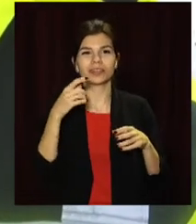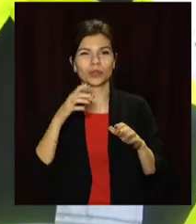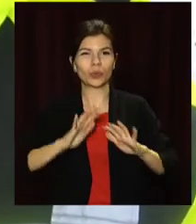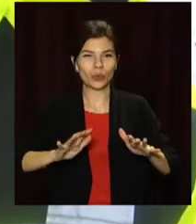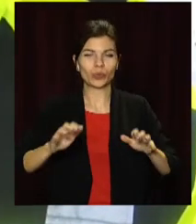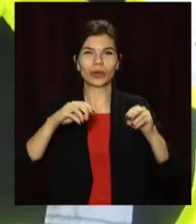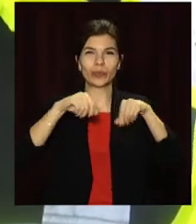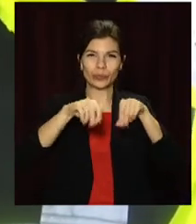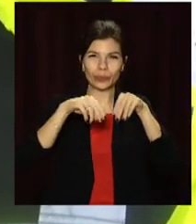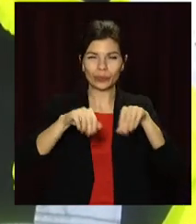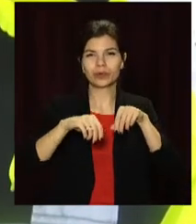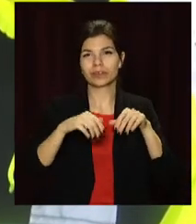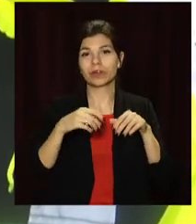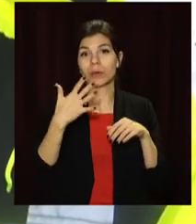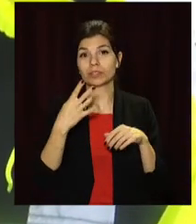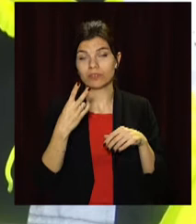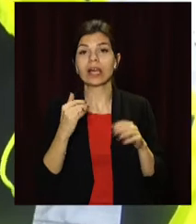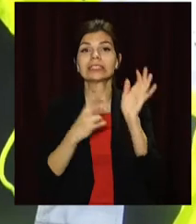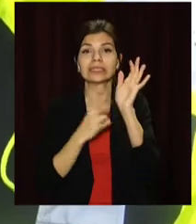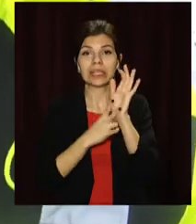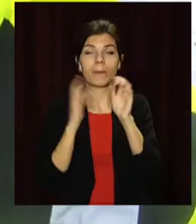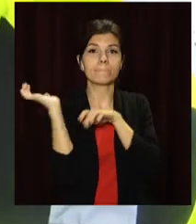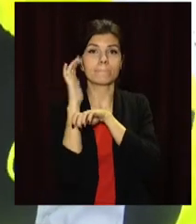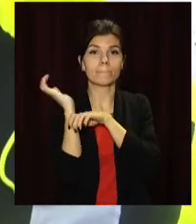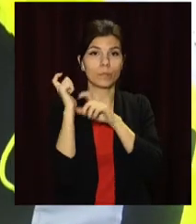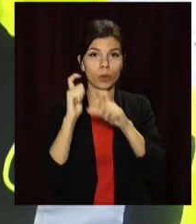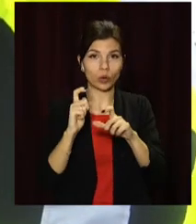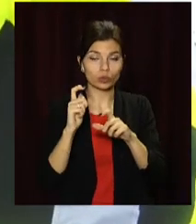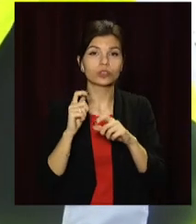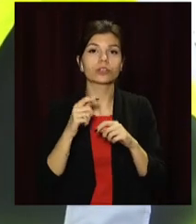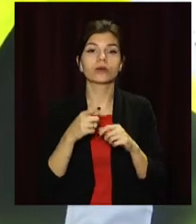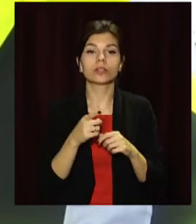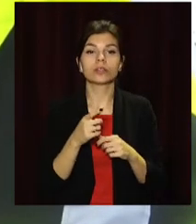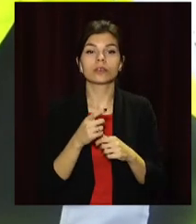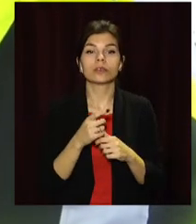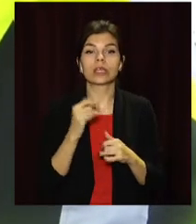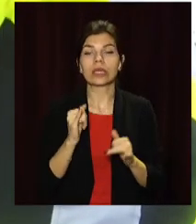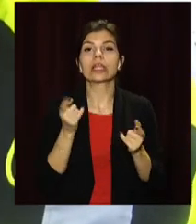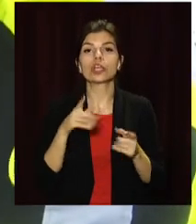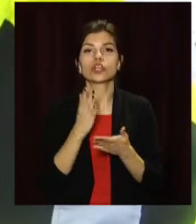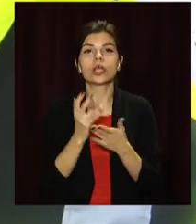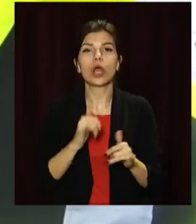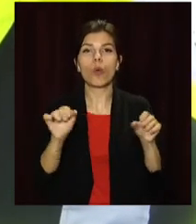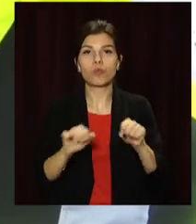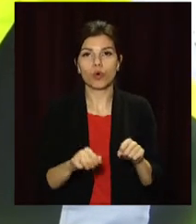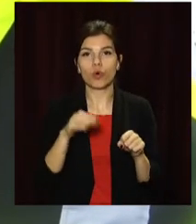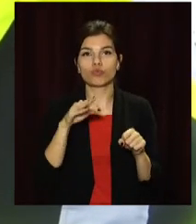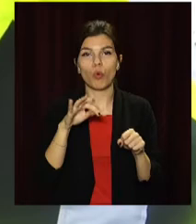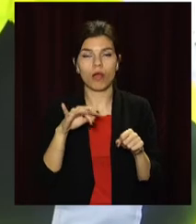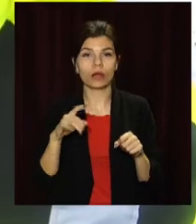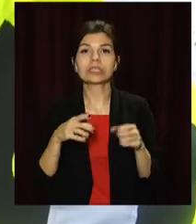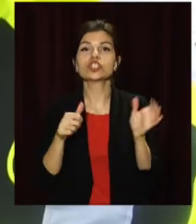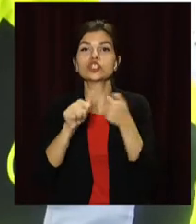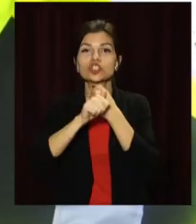посыпочні техніки було 52, 7 погрузчиків і 12 единиц техніки для уборки тротуара, 16 бригад